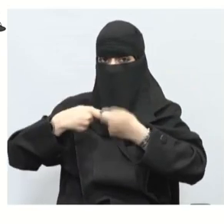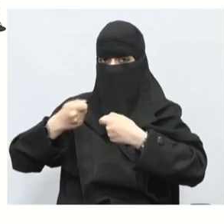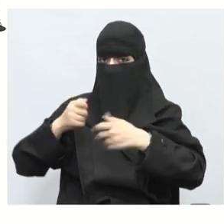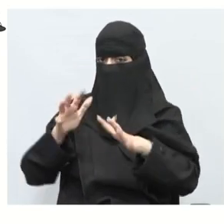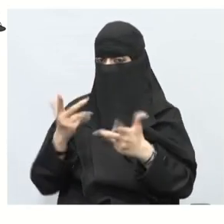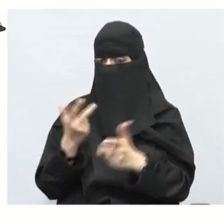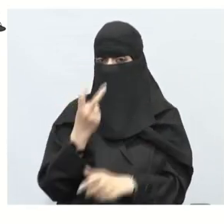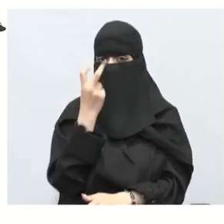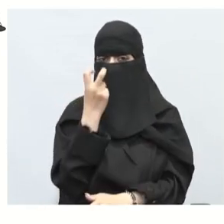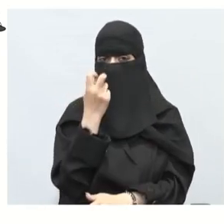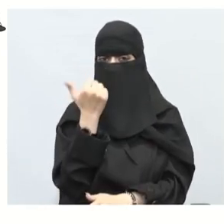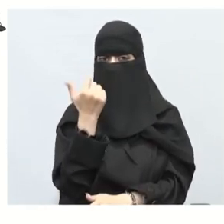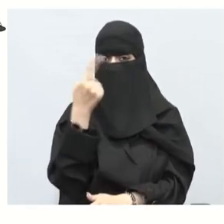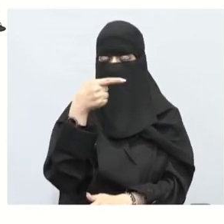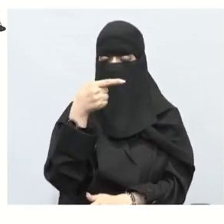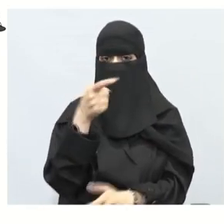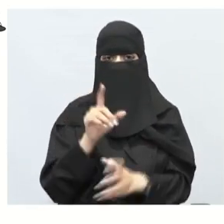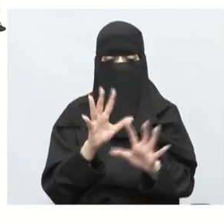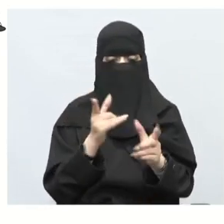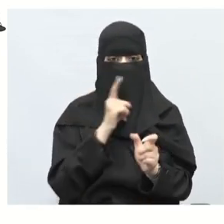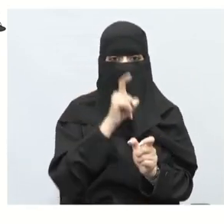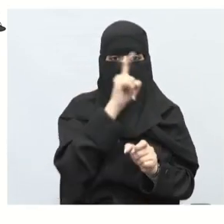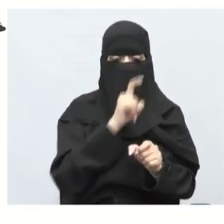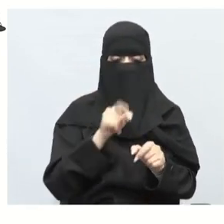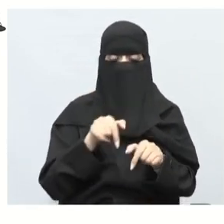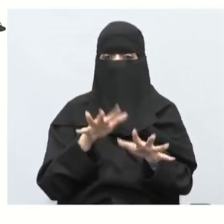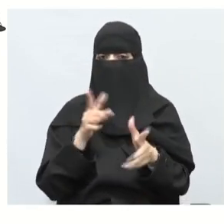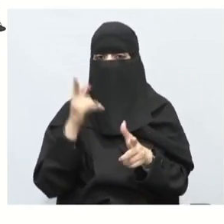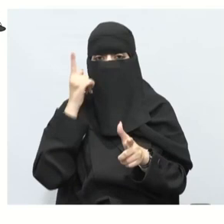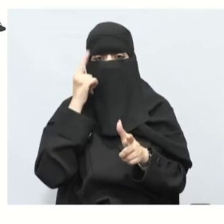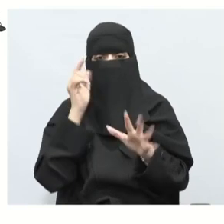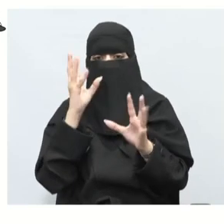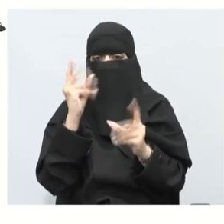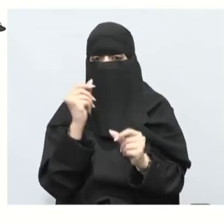ما المطلوب؟ ما مجموعة الصور التي بيعت